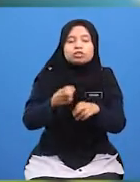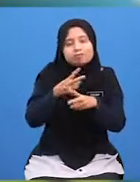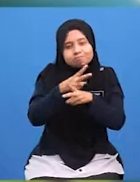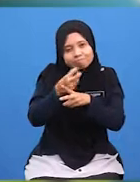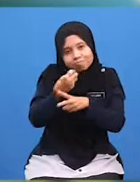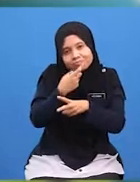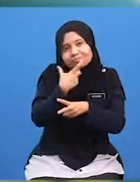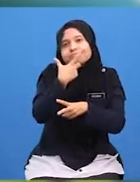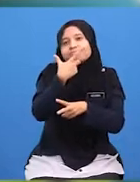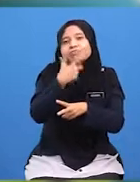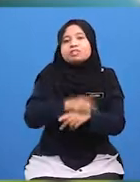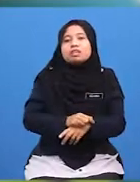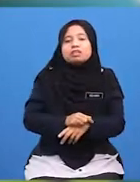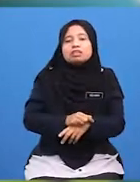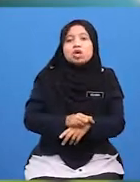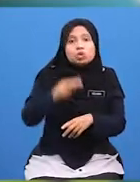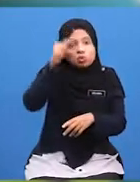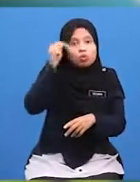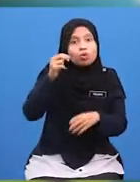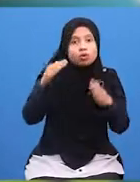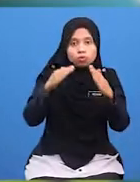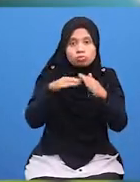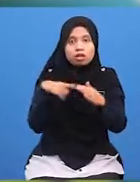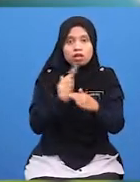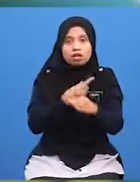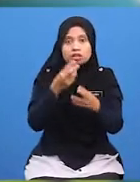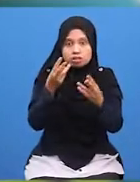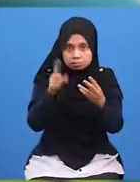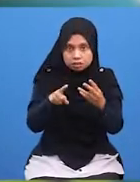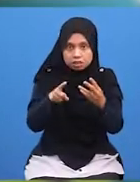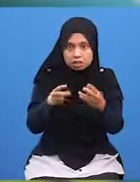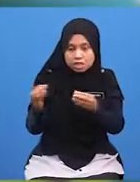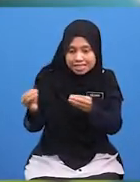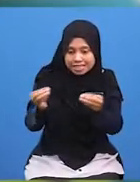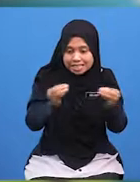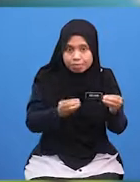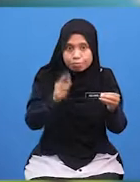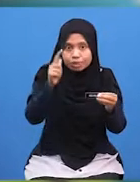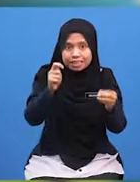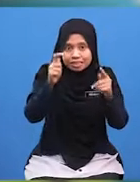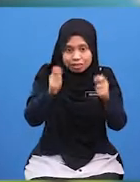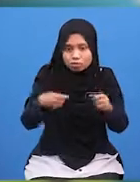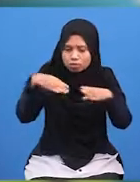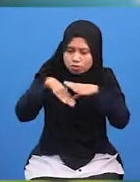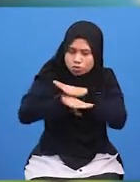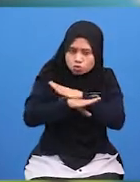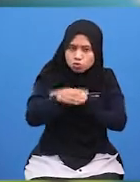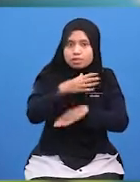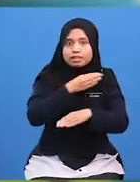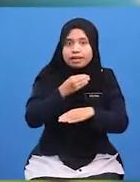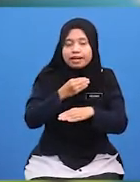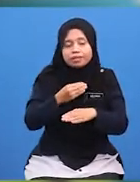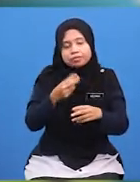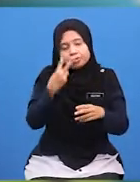Sebagai Tuan Rumah Kita Kenalah Menjemput Tetamu Masuk Dan Menunjukkan